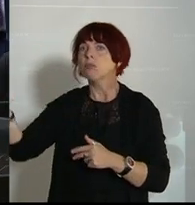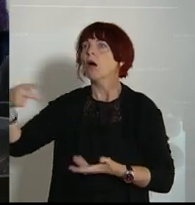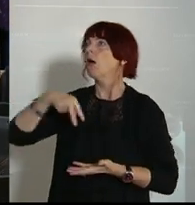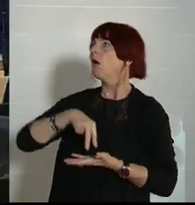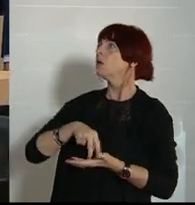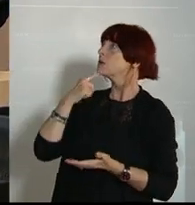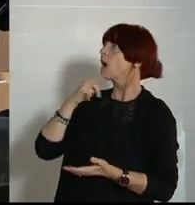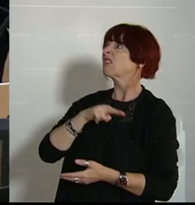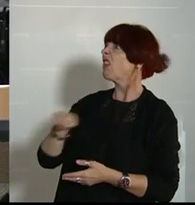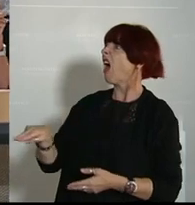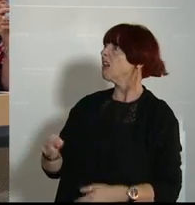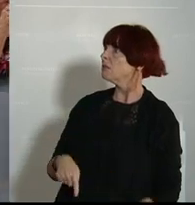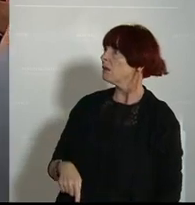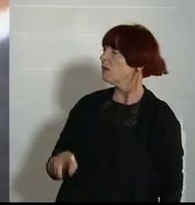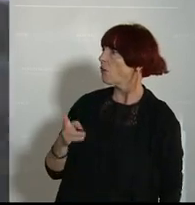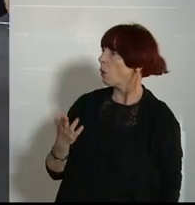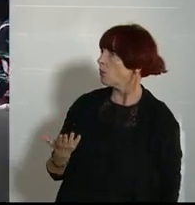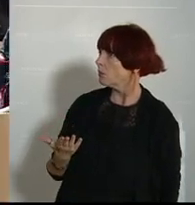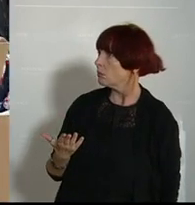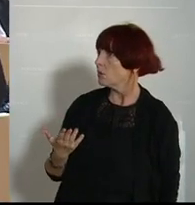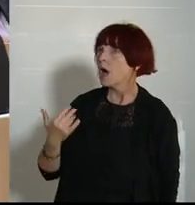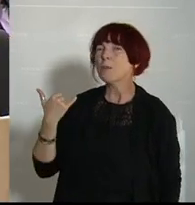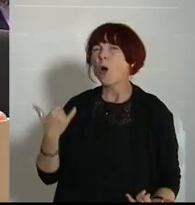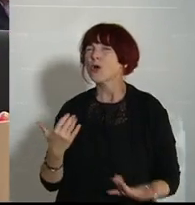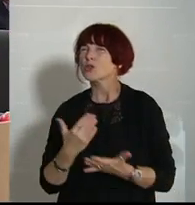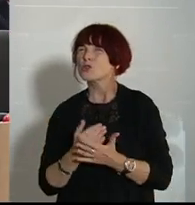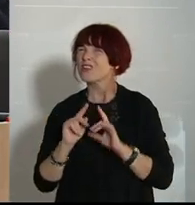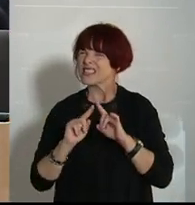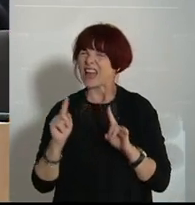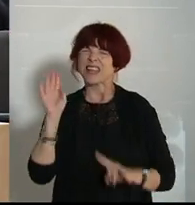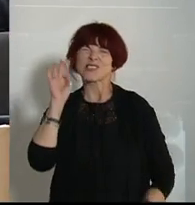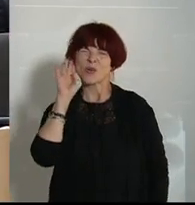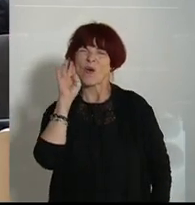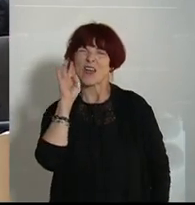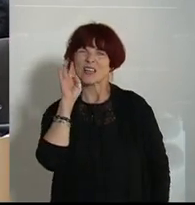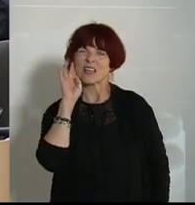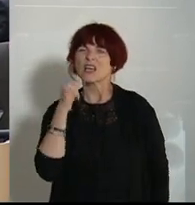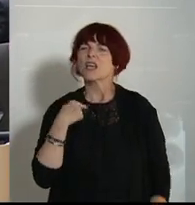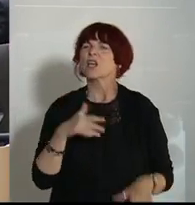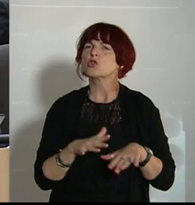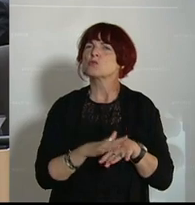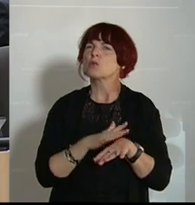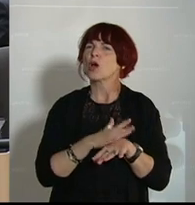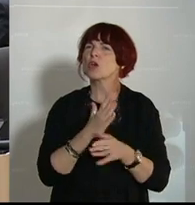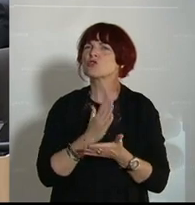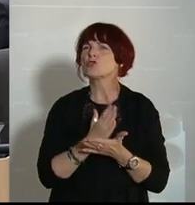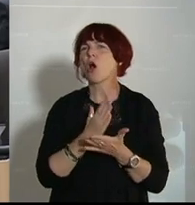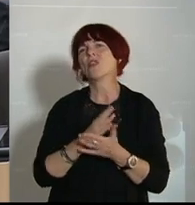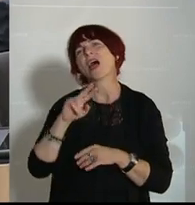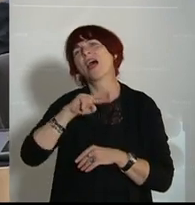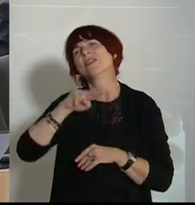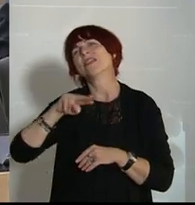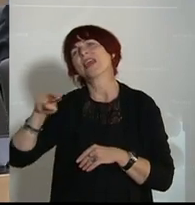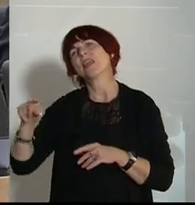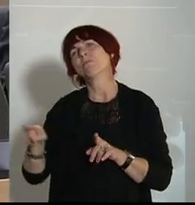Absage erteilt haben. Aber jetzt muss ich schon eines sagen, ich höre ja heute schon was anderes. Also ich merke ja schon, offensichtlich in Österreich, nachdem Dänemark ja schon raus